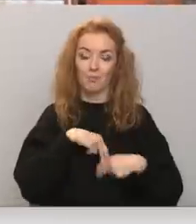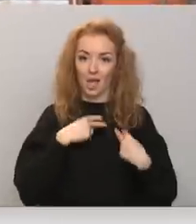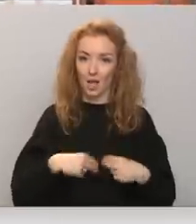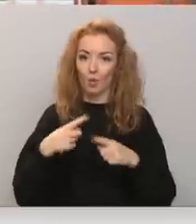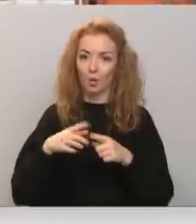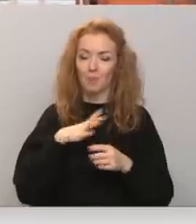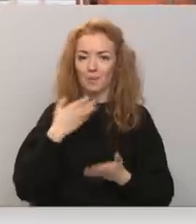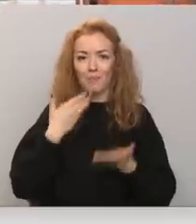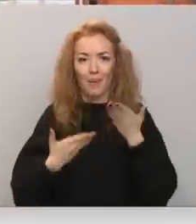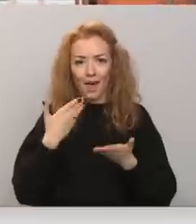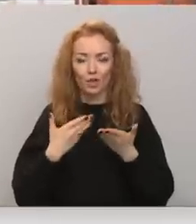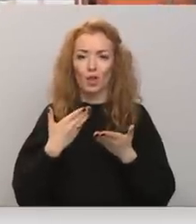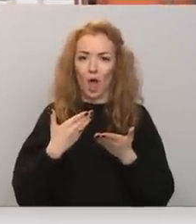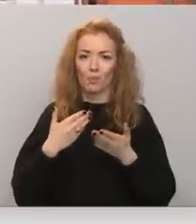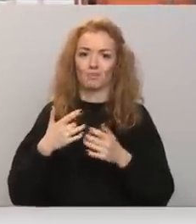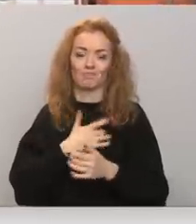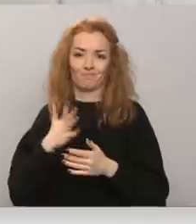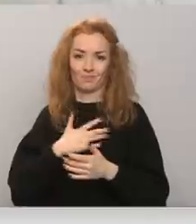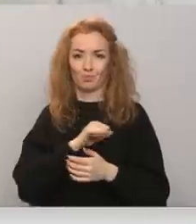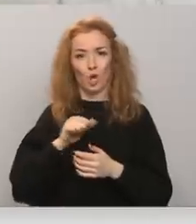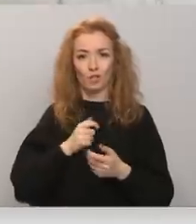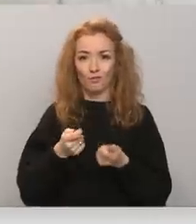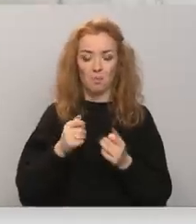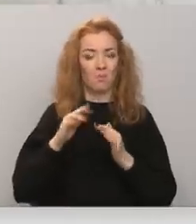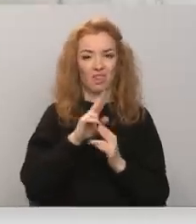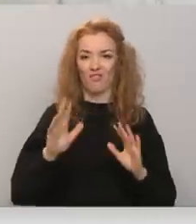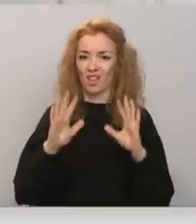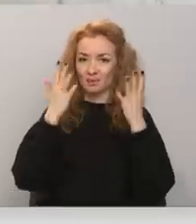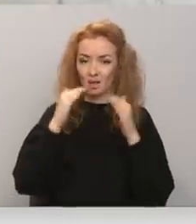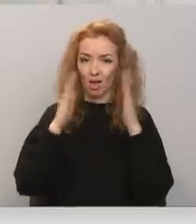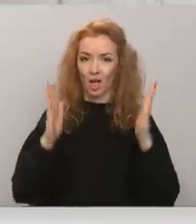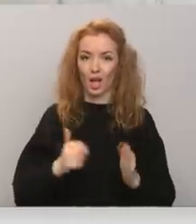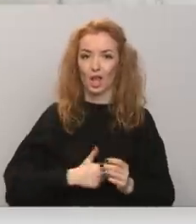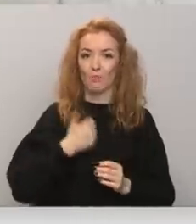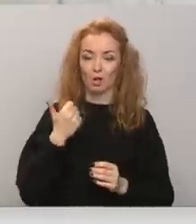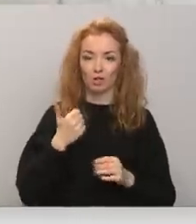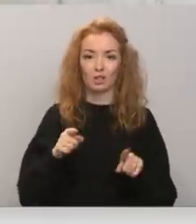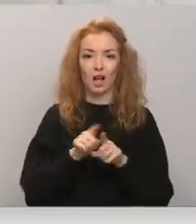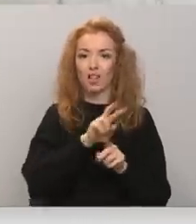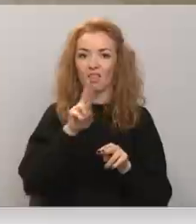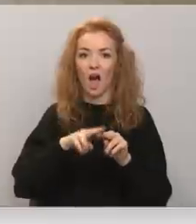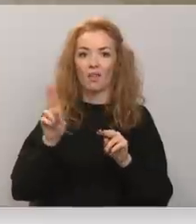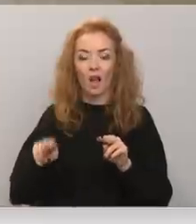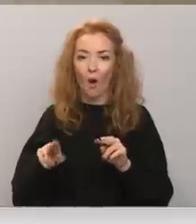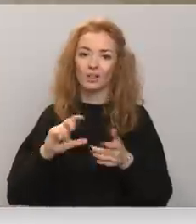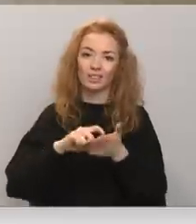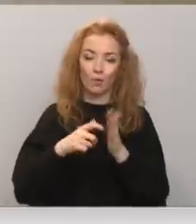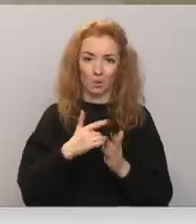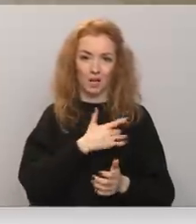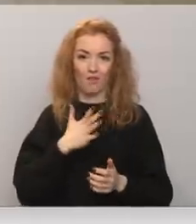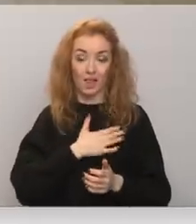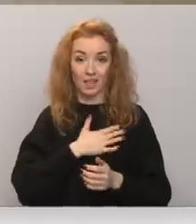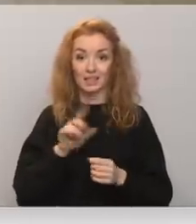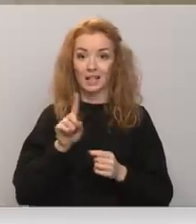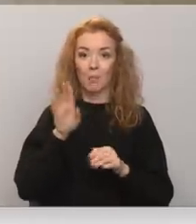bijuši mēģinājumu ēku pārņemt īrnieku īpašumā, tomēr nesakmīgi. Ēkas īpašnieks arī nav ļāvis dzīvokļus privatizēt. Ir